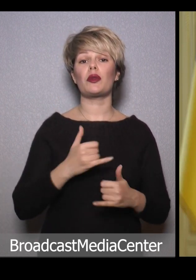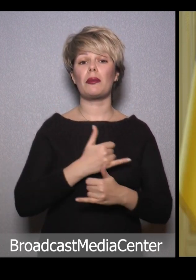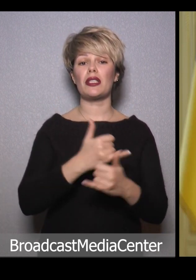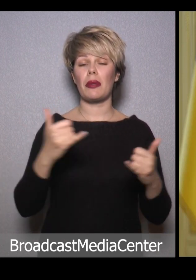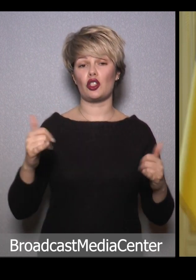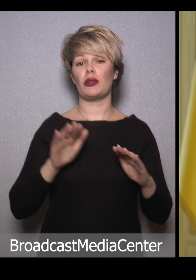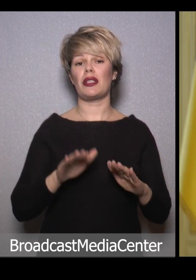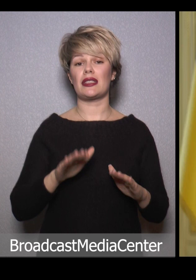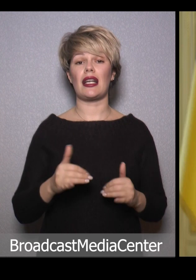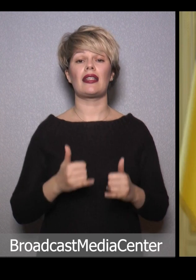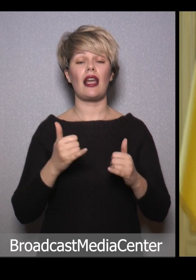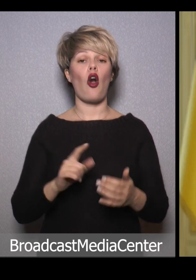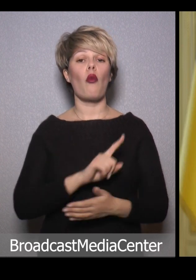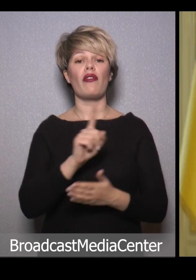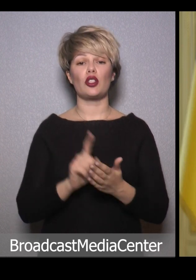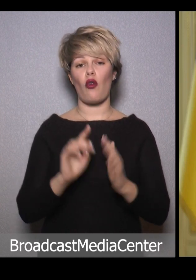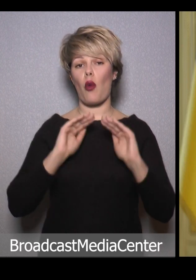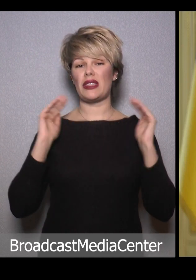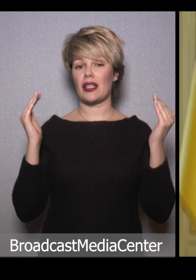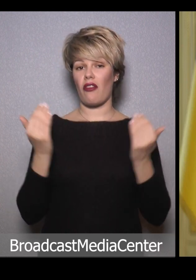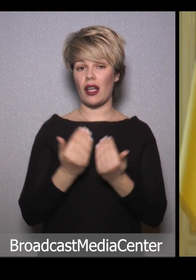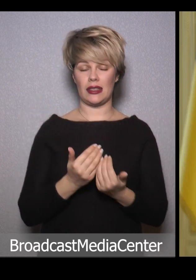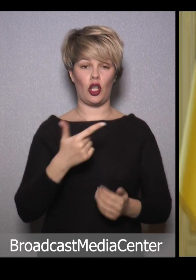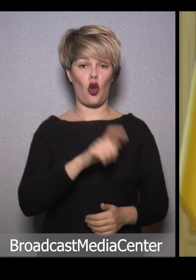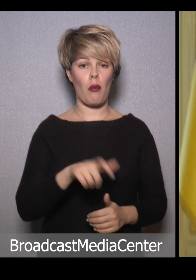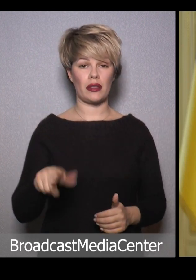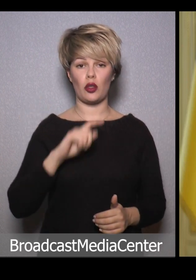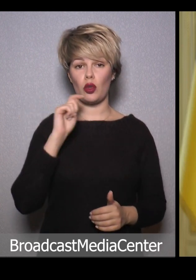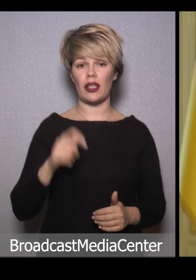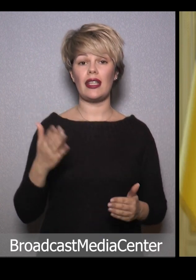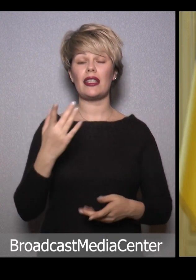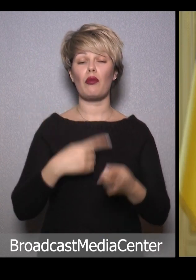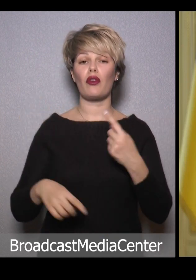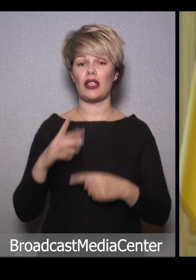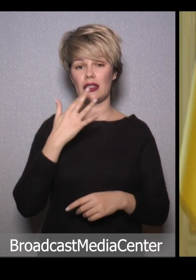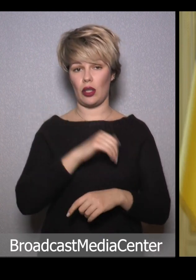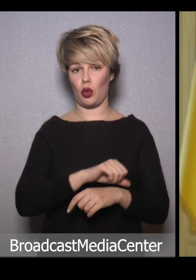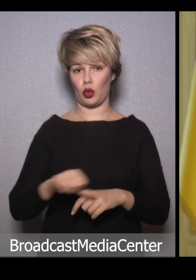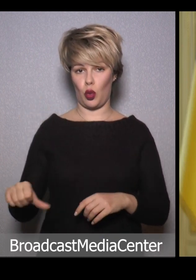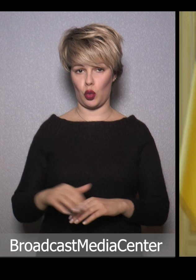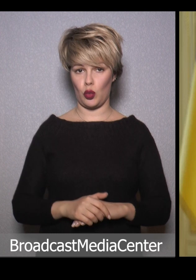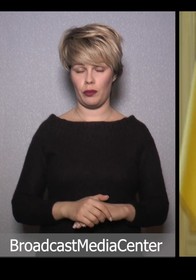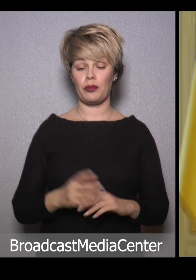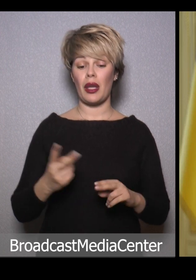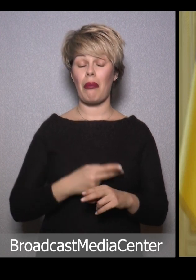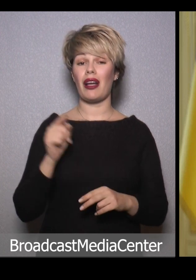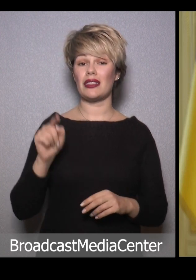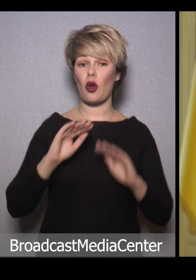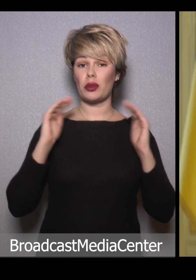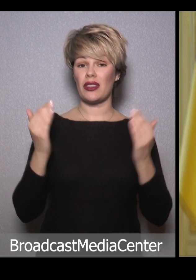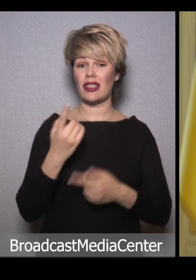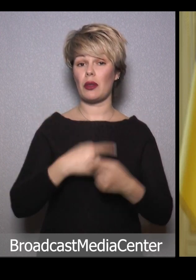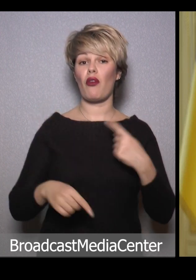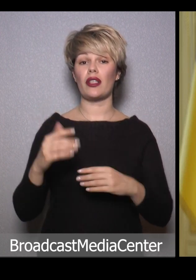забезпечити місця для обов'язкової обсервації громадян України, які повертаються за кордон. Без неї